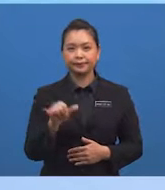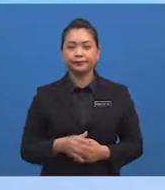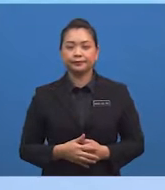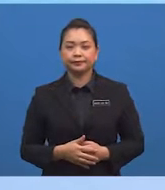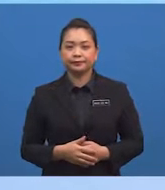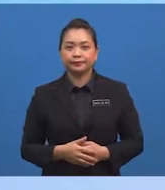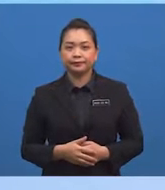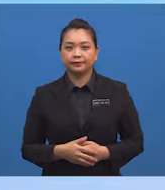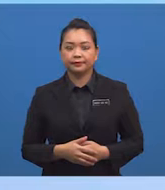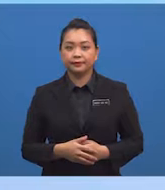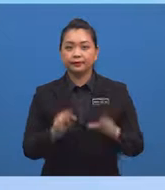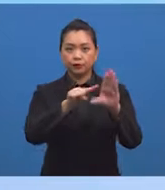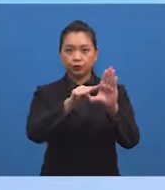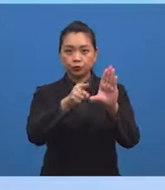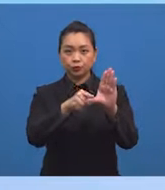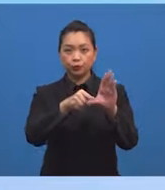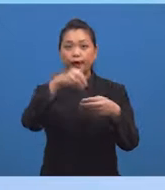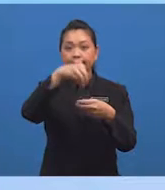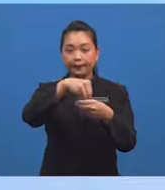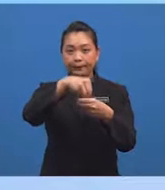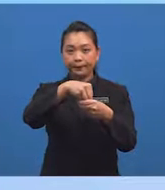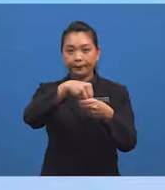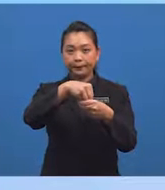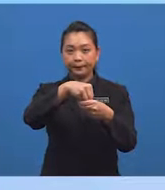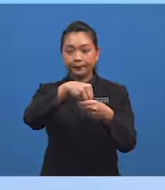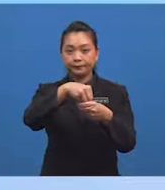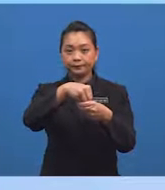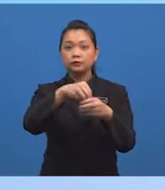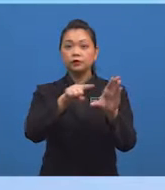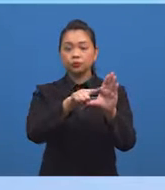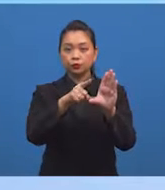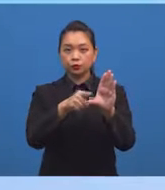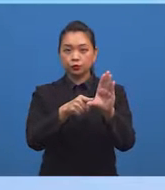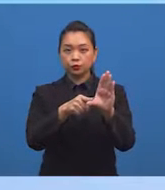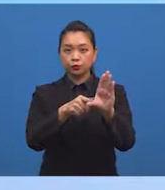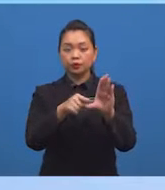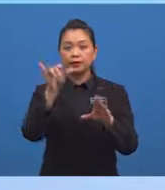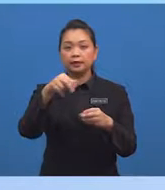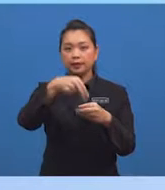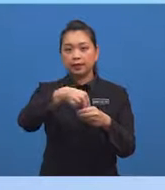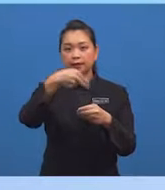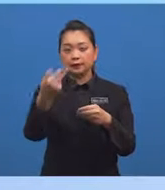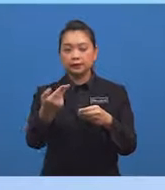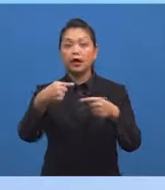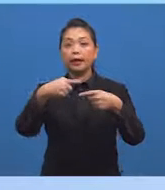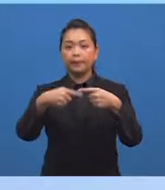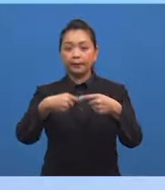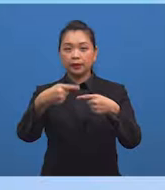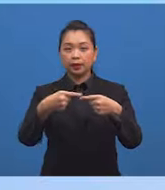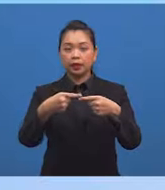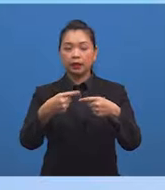Sudut perdalaman ialah sudut yang juga terhasil apabila